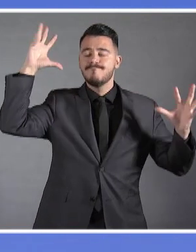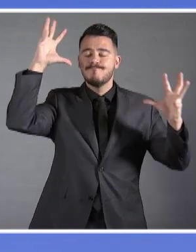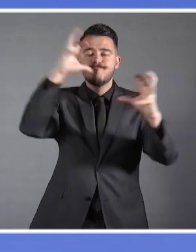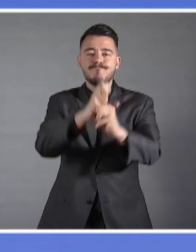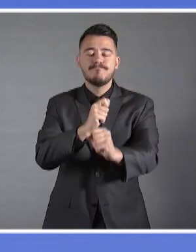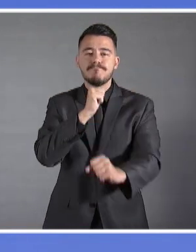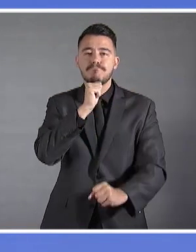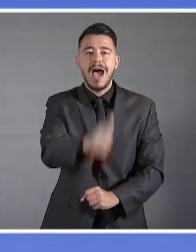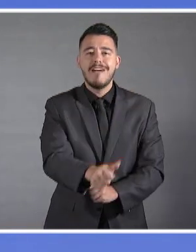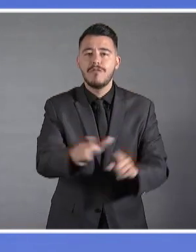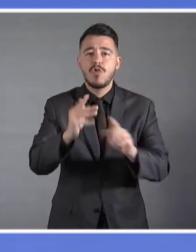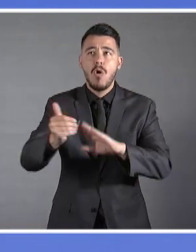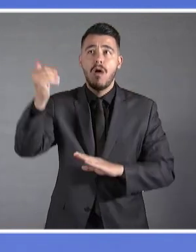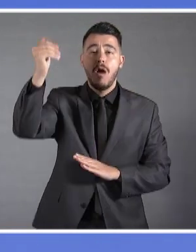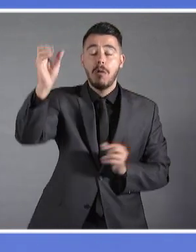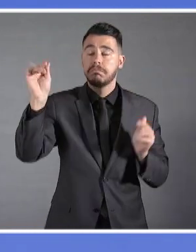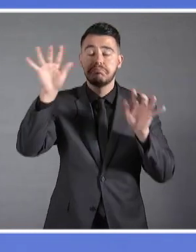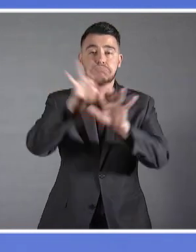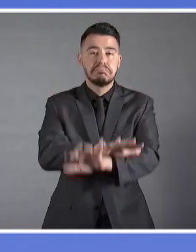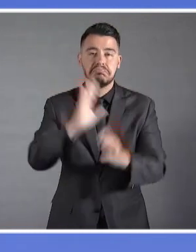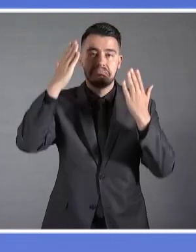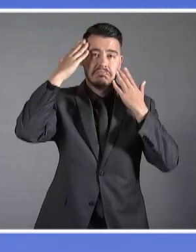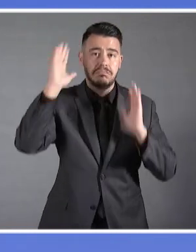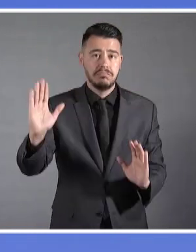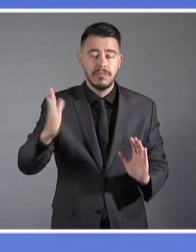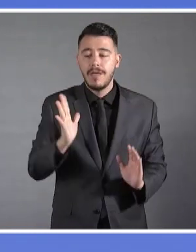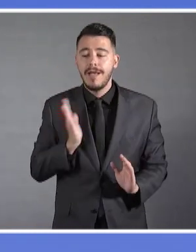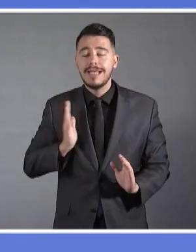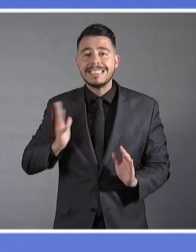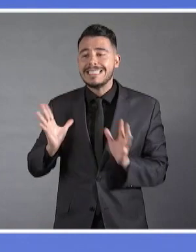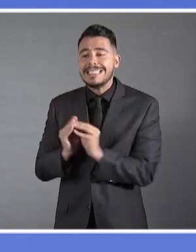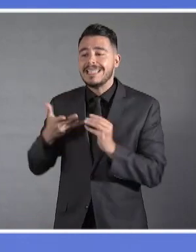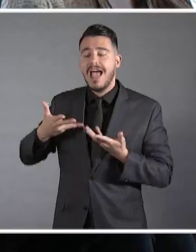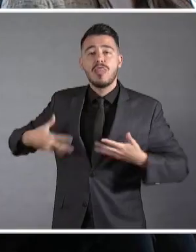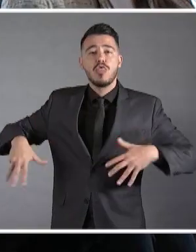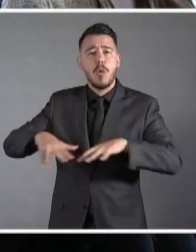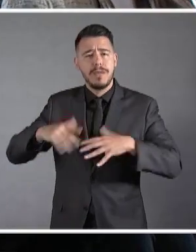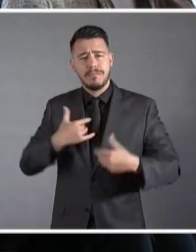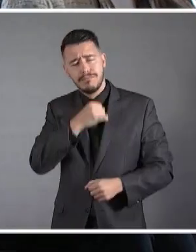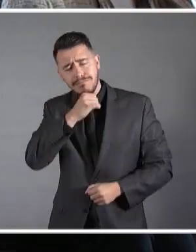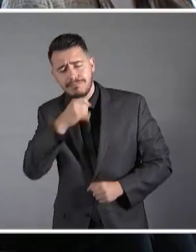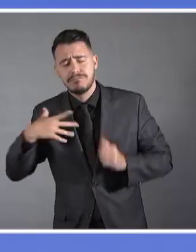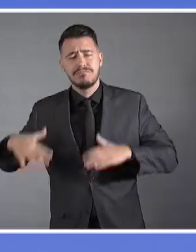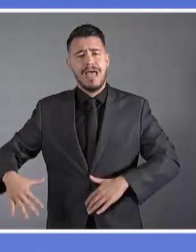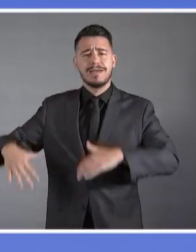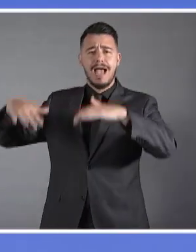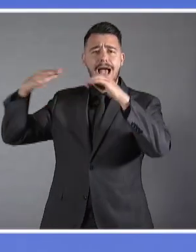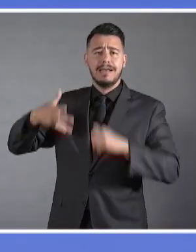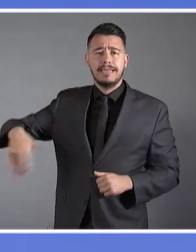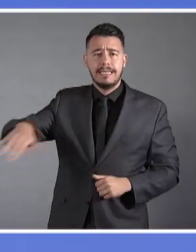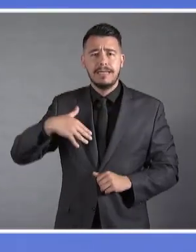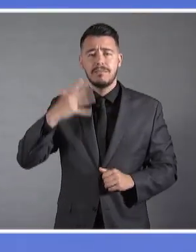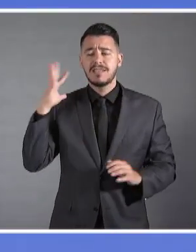αβέβαιο ορίζοντα. Και οι συνάνθρωποι μας, των μεγαλύτερων ηλικιών που καθημερινά βιώνουν τις